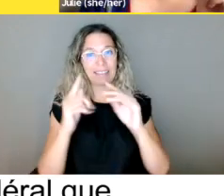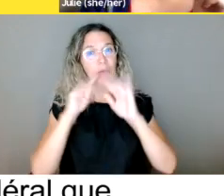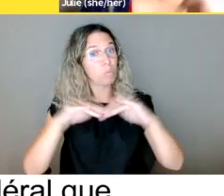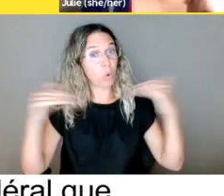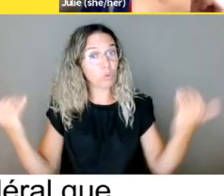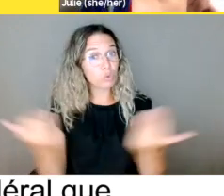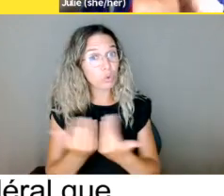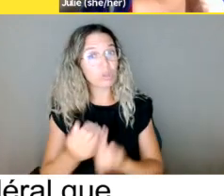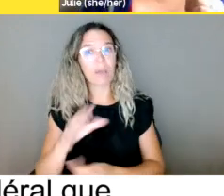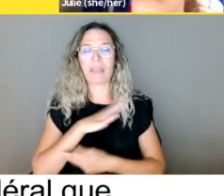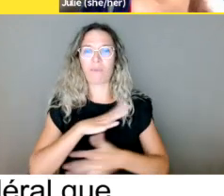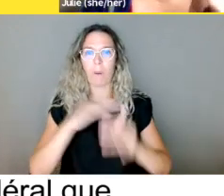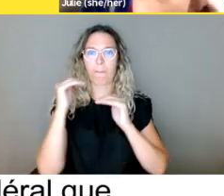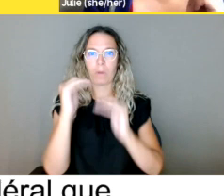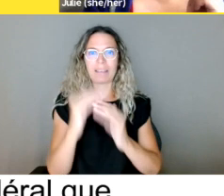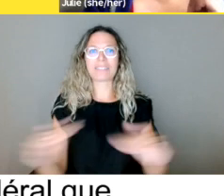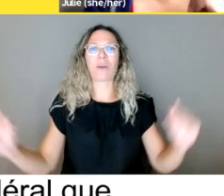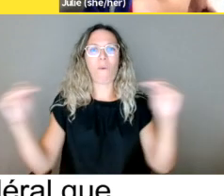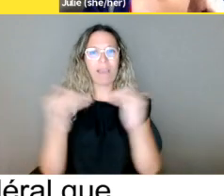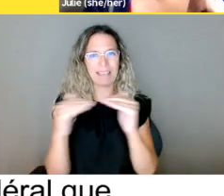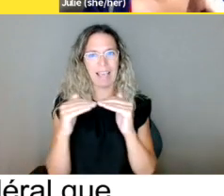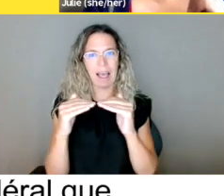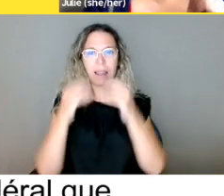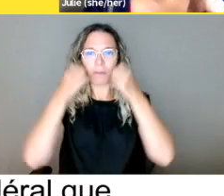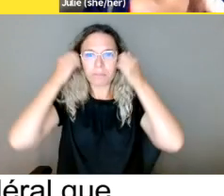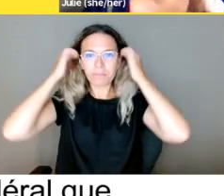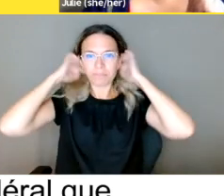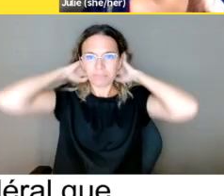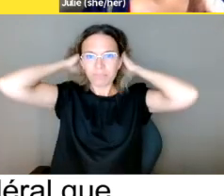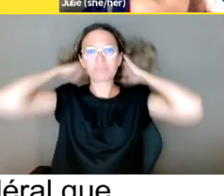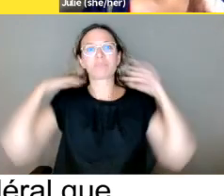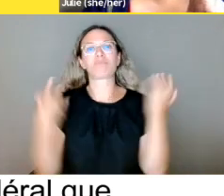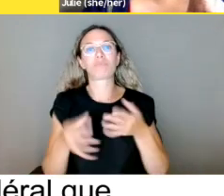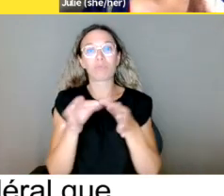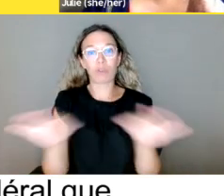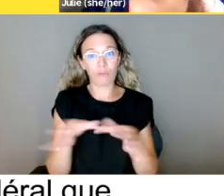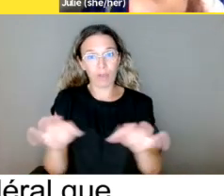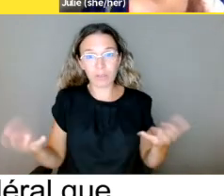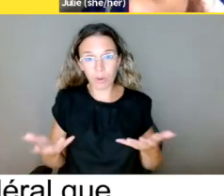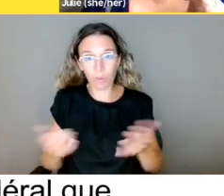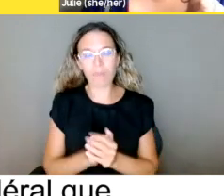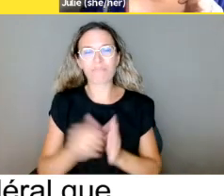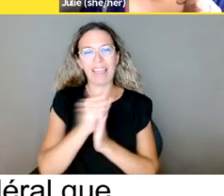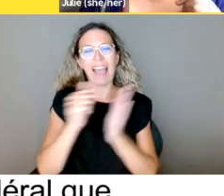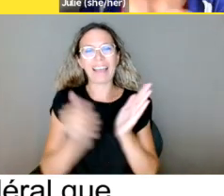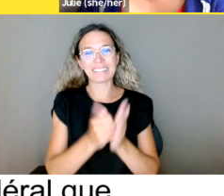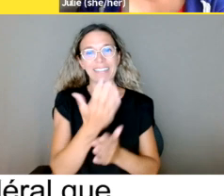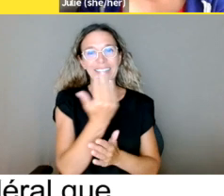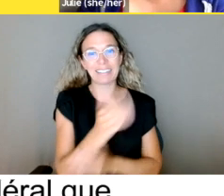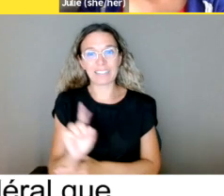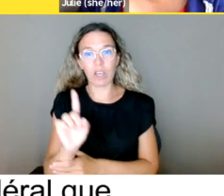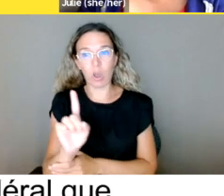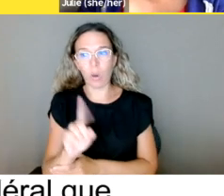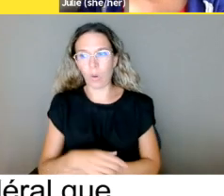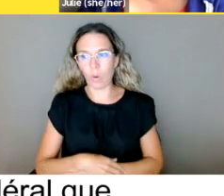Donc, l'article 15 de la Charte canadienne garantit le droit à l'égalité pour tous et de bénéficier de